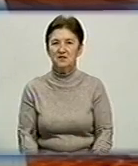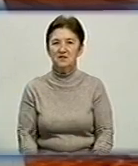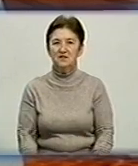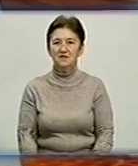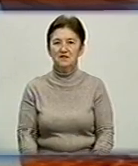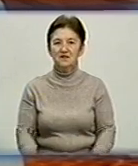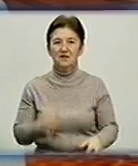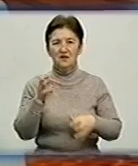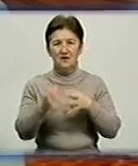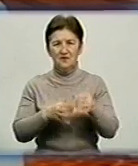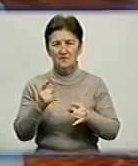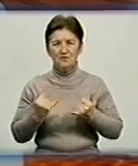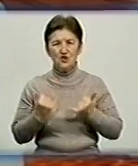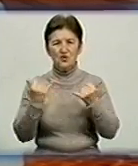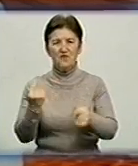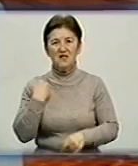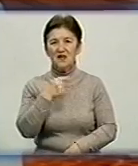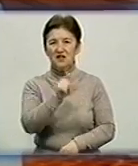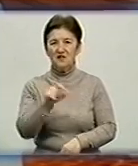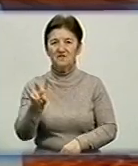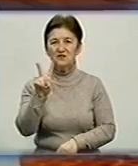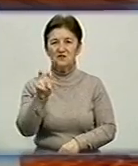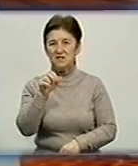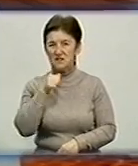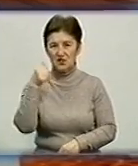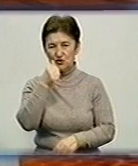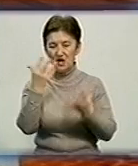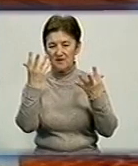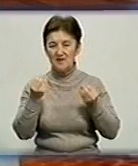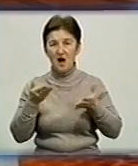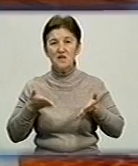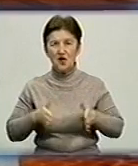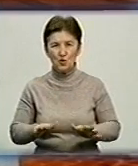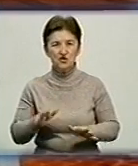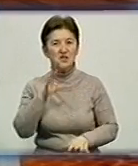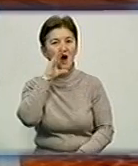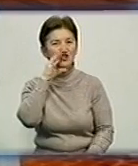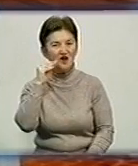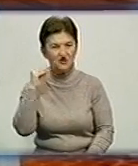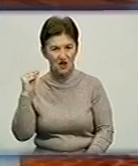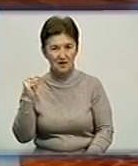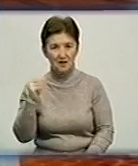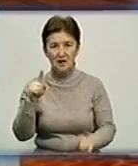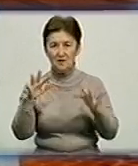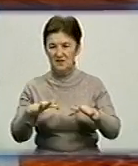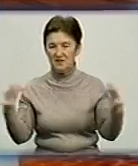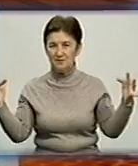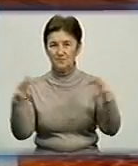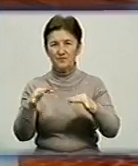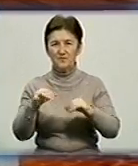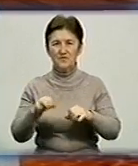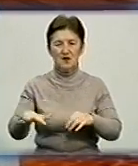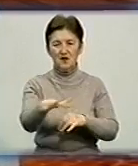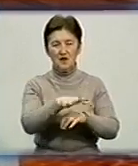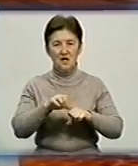Квітами та віршами вшанували кіровограція 203-ча з дня народження Тараса Григоровича Шевченка. Спочатку містяни зібралися на площі Героїв